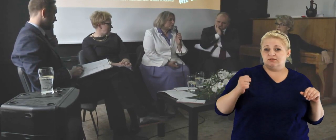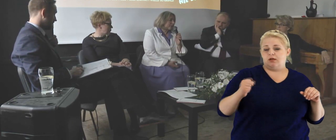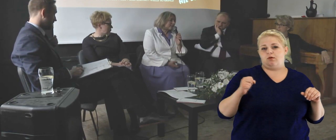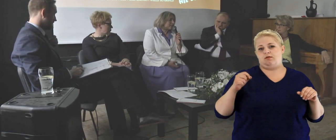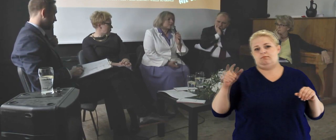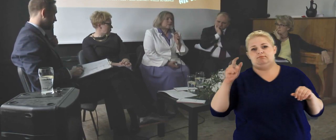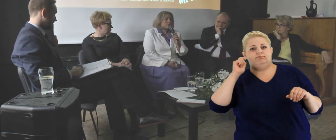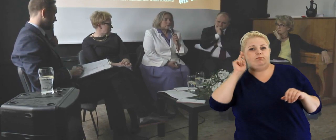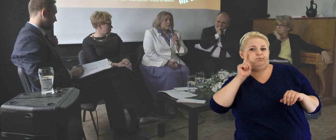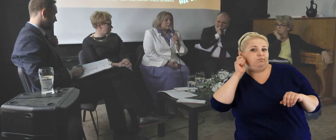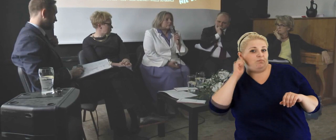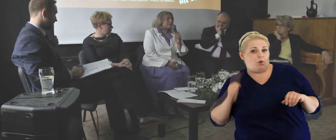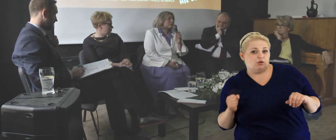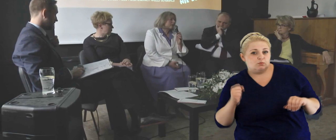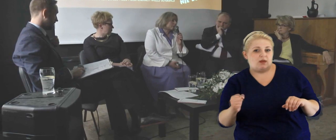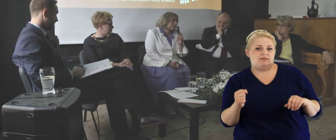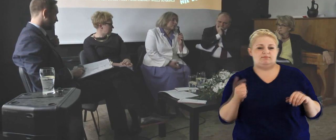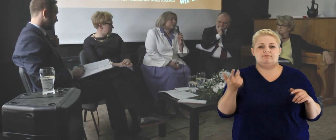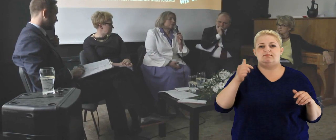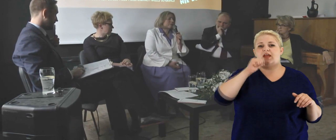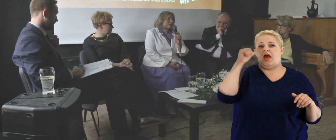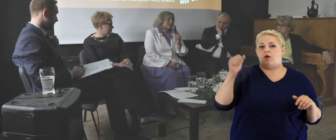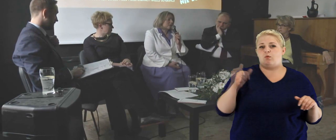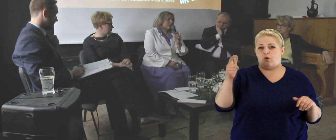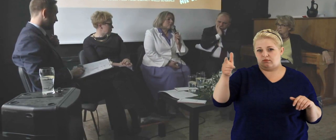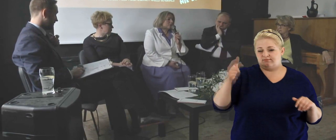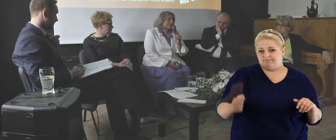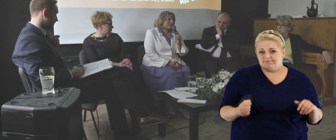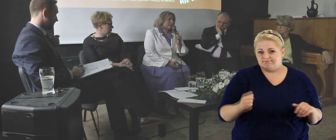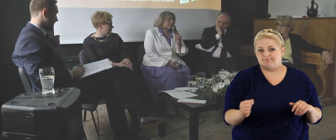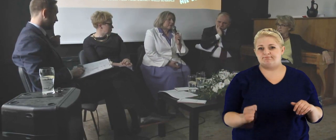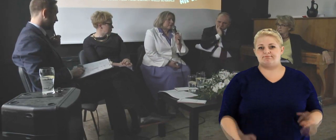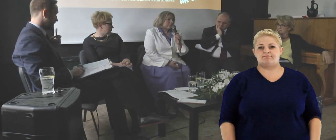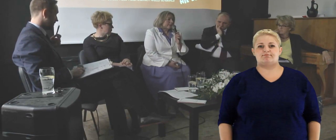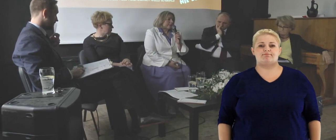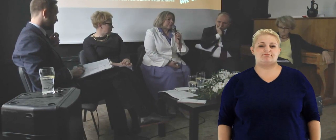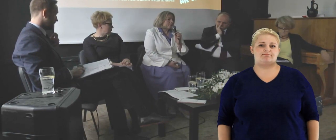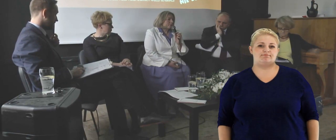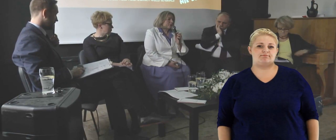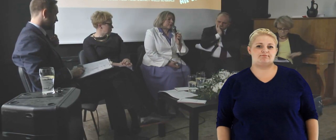posłów, posłanki eurodeputowanych, eurodeputowanych przed,